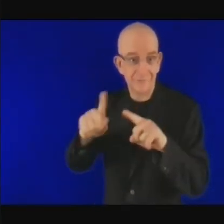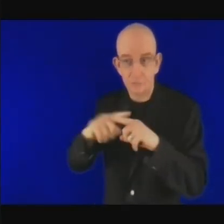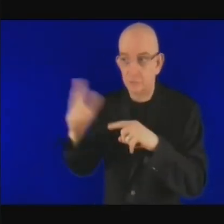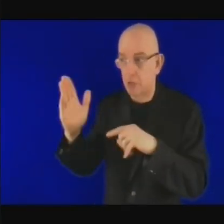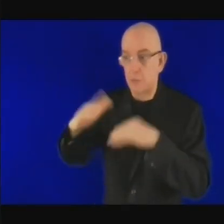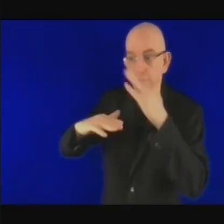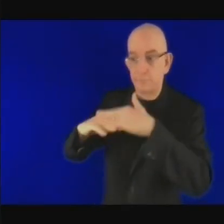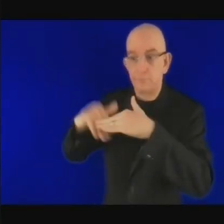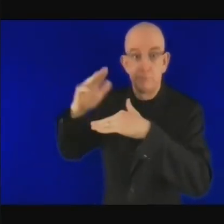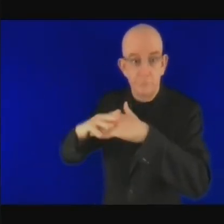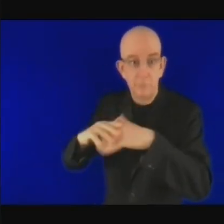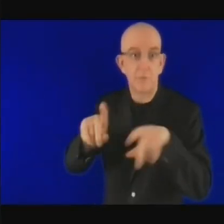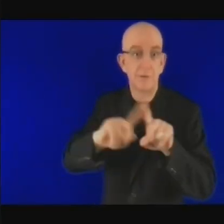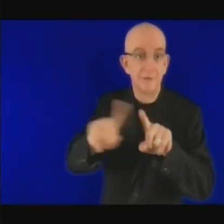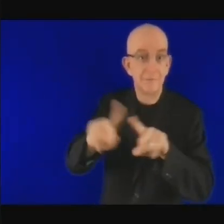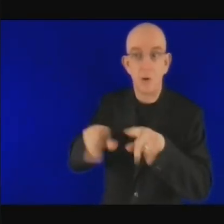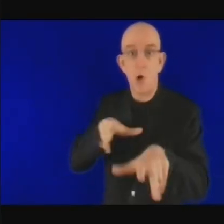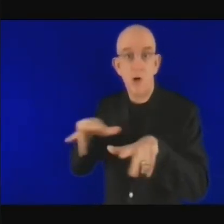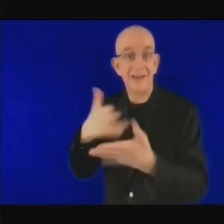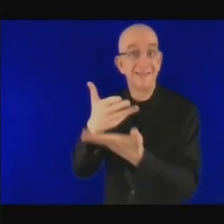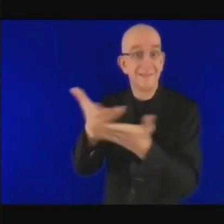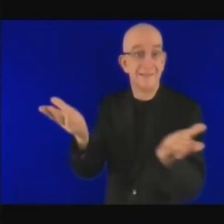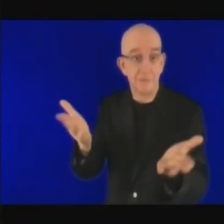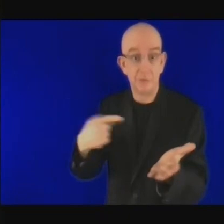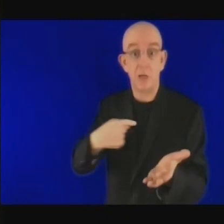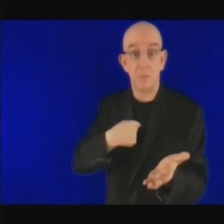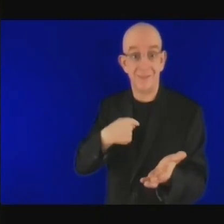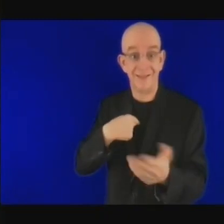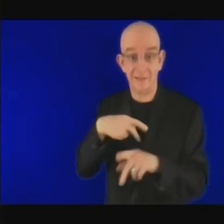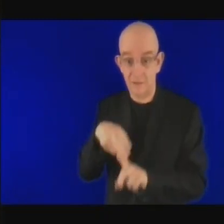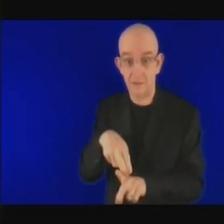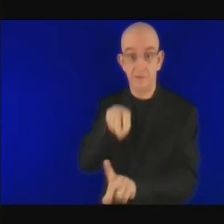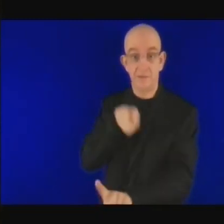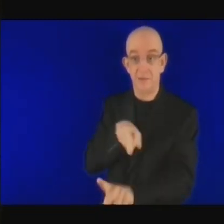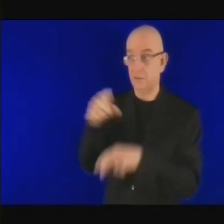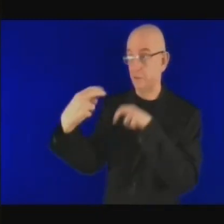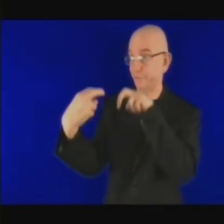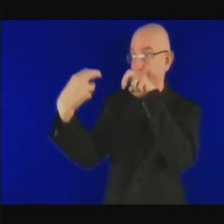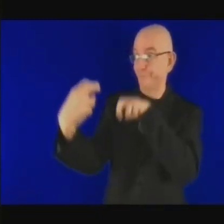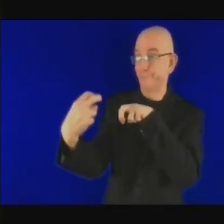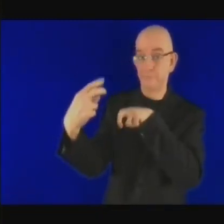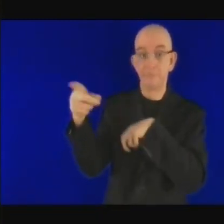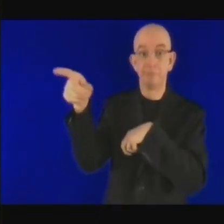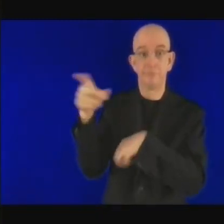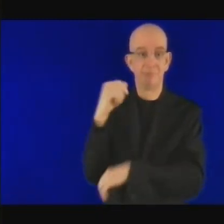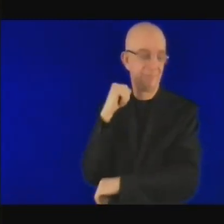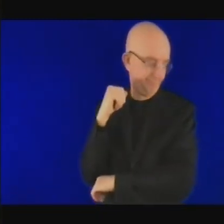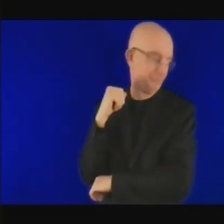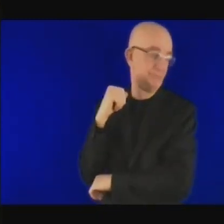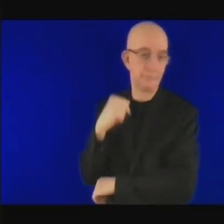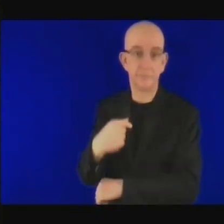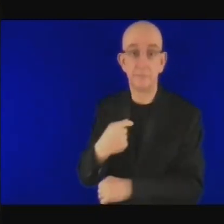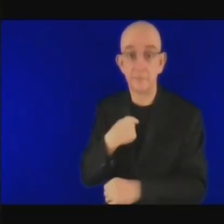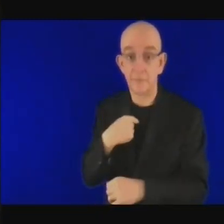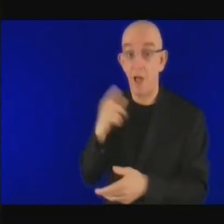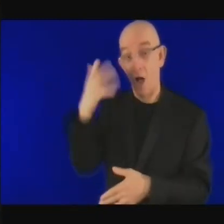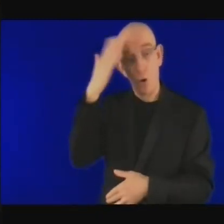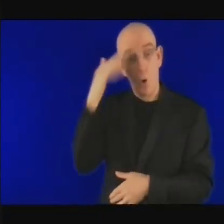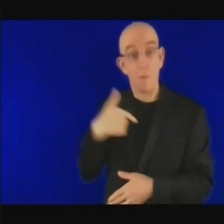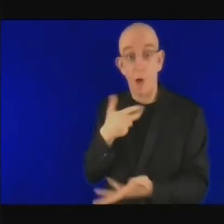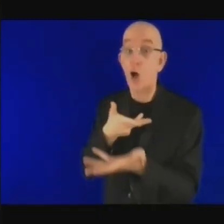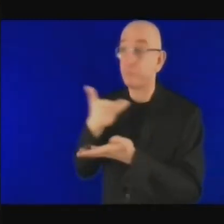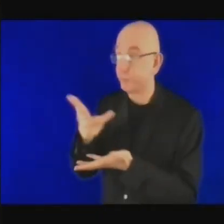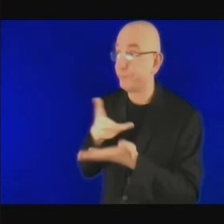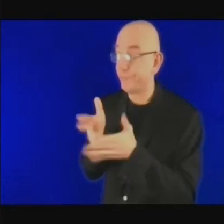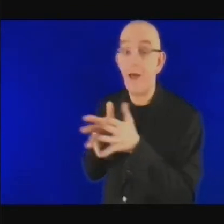la table en vis-à-vis avec ces personnes et à la fin de la conversation je dis voilà je laisse tomber car pour obtenir de l'argent si